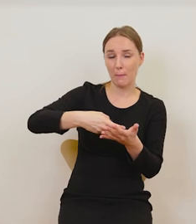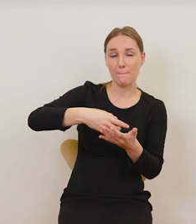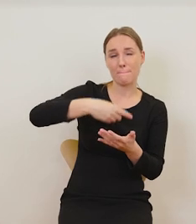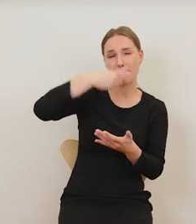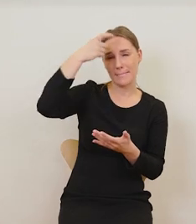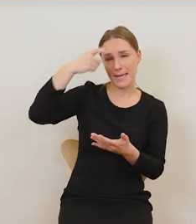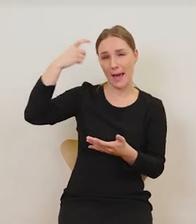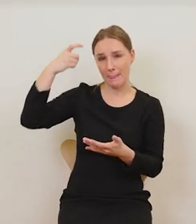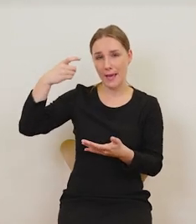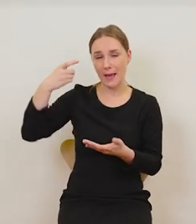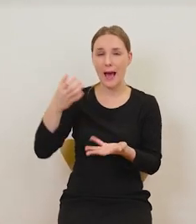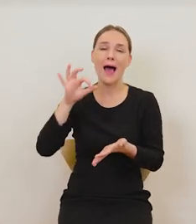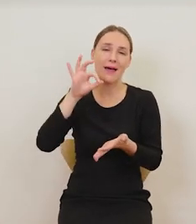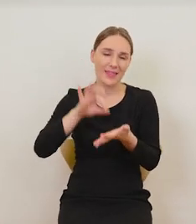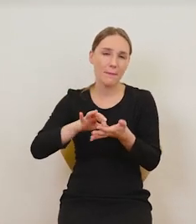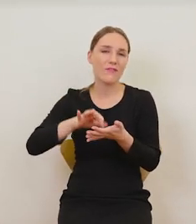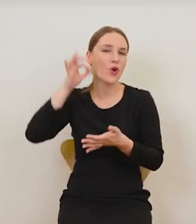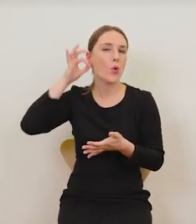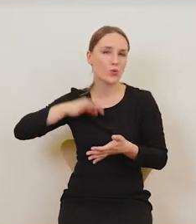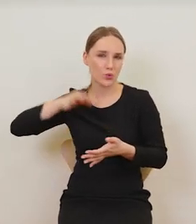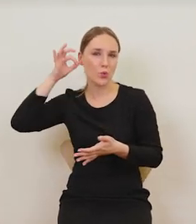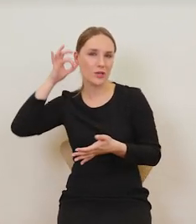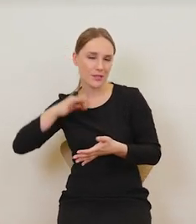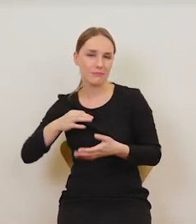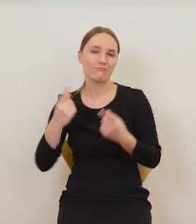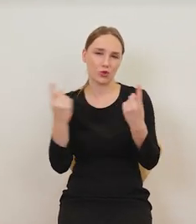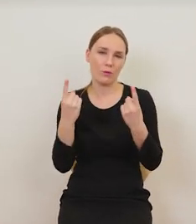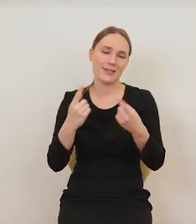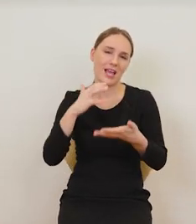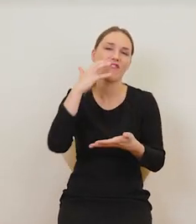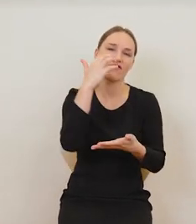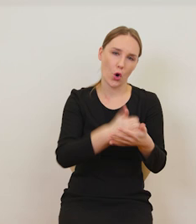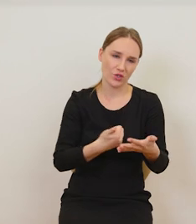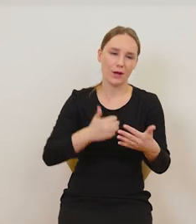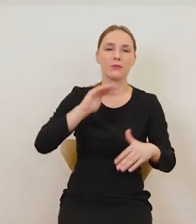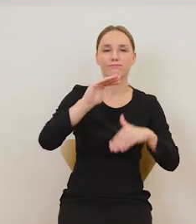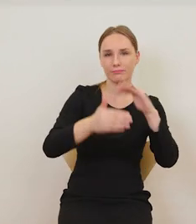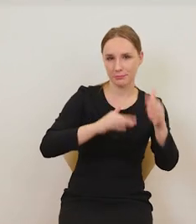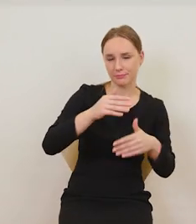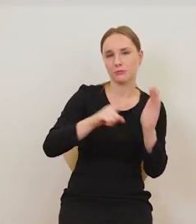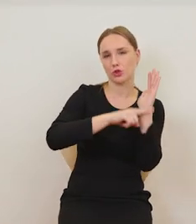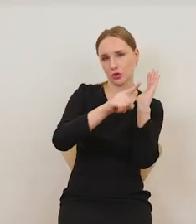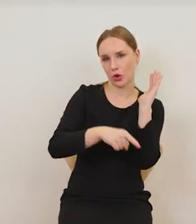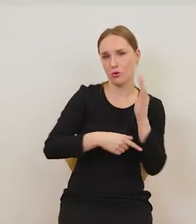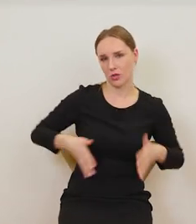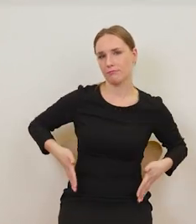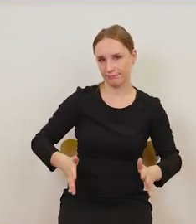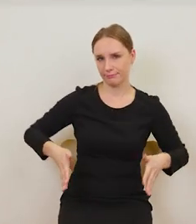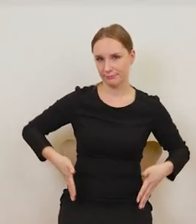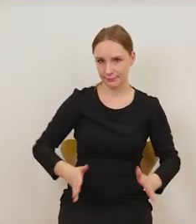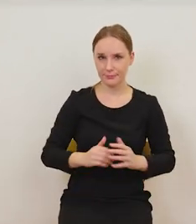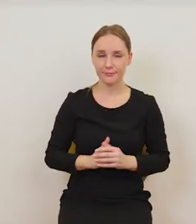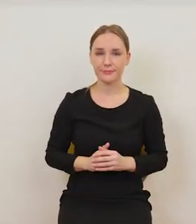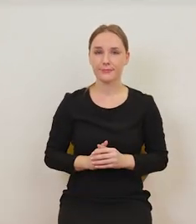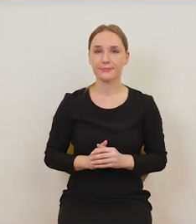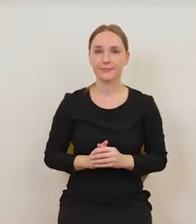a córki zapewne skorzystają, tworząc nowe, dając ludzkości nowe